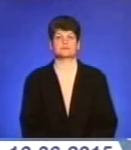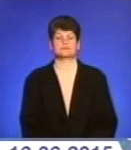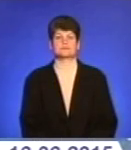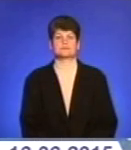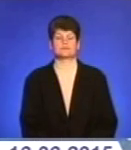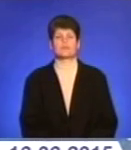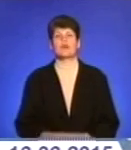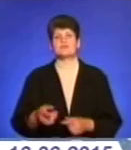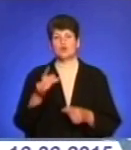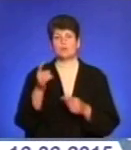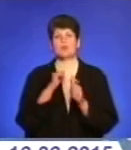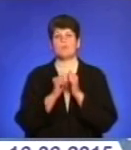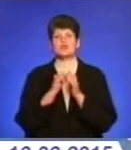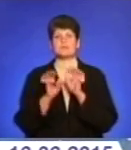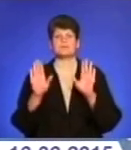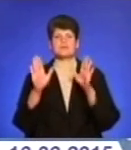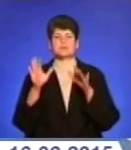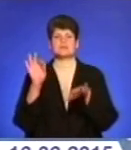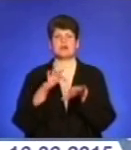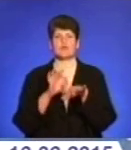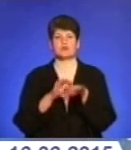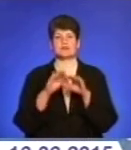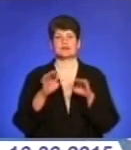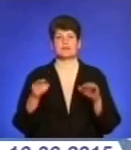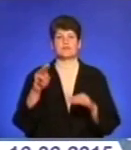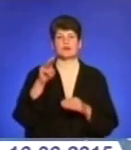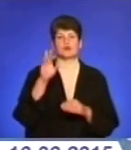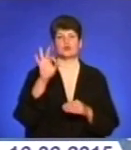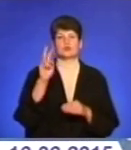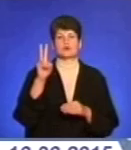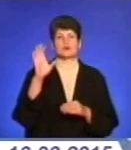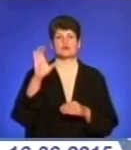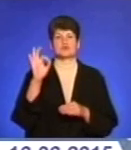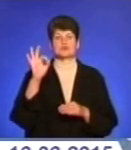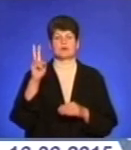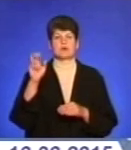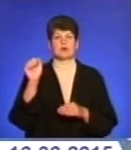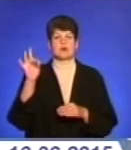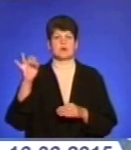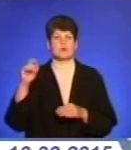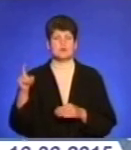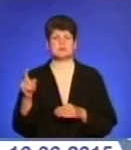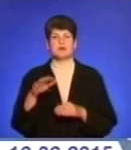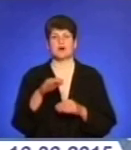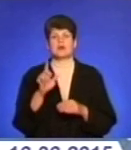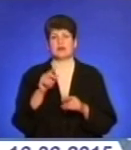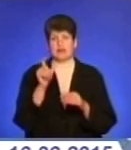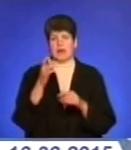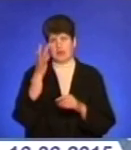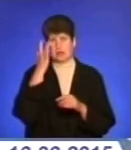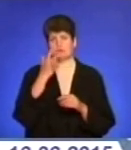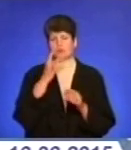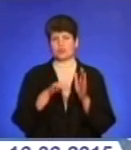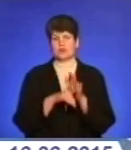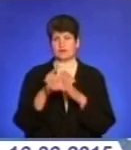У Тернополі почастішали випадки захворювання дітей токсокарозом. Літо тільки почалося, а в обласному центрі зафіксовано вже чотири